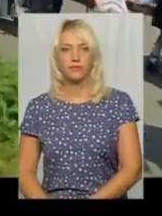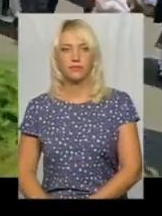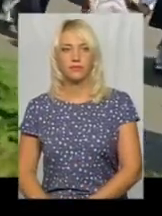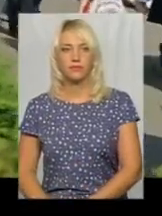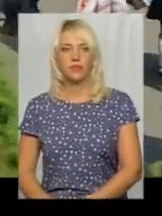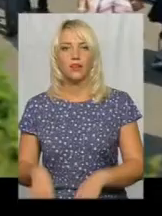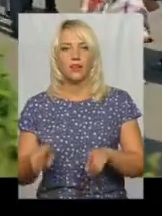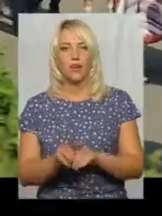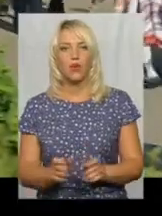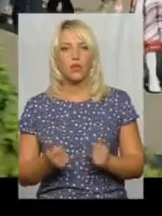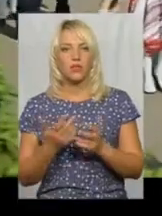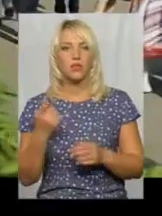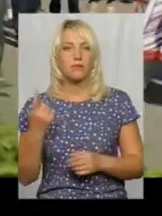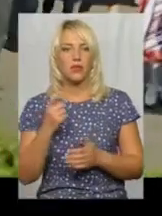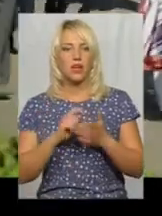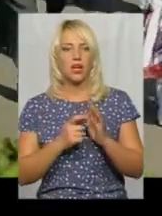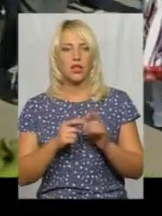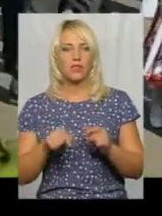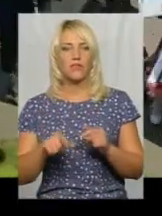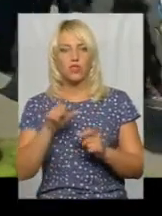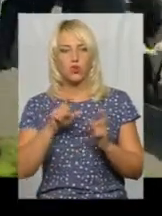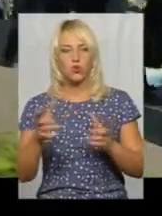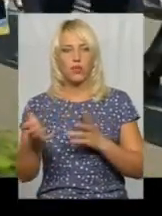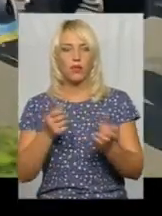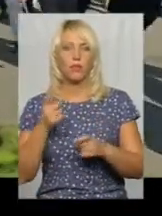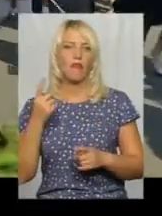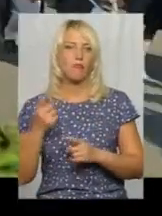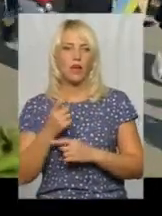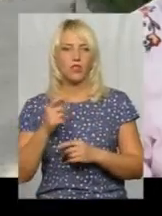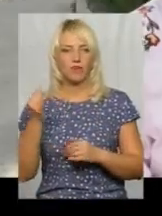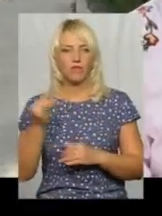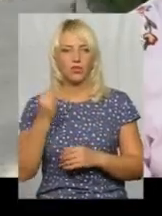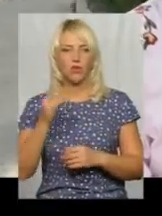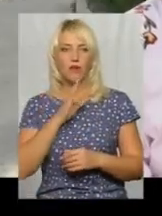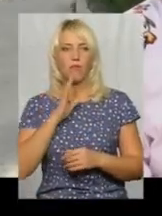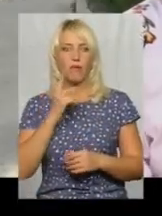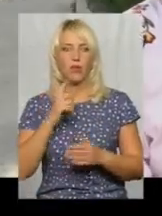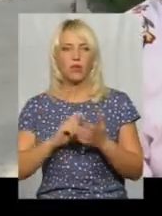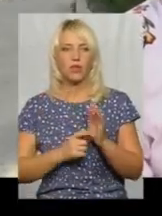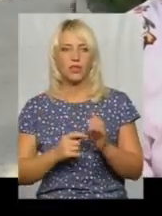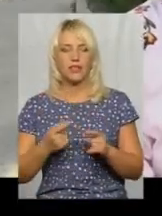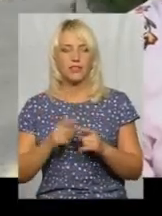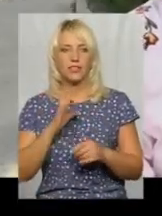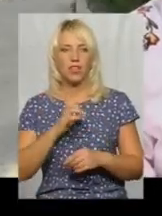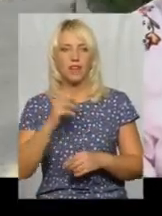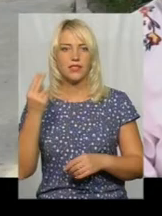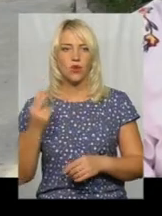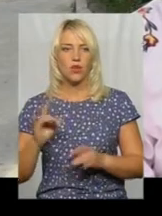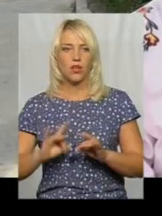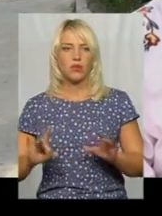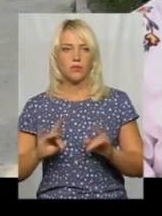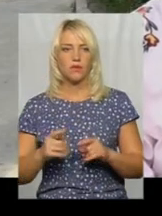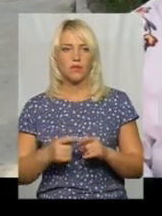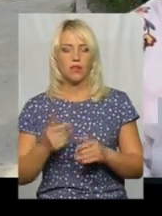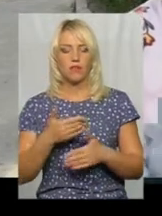Таку кількість перших класів у цій школі набрали вперше в історії. Мама першокласниці Каріни Сніжана Цегольник розповідає. Ми